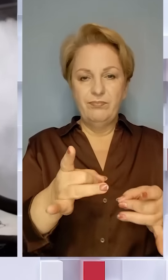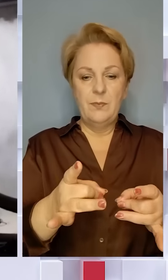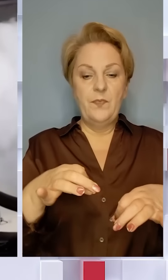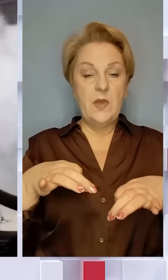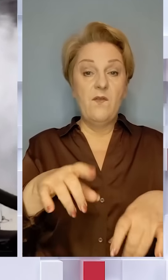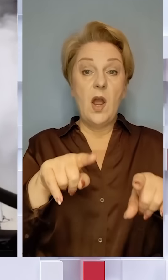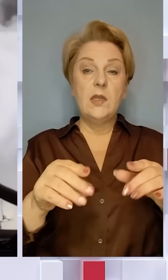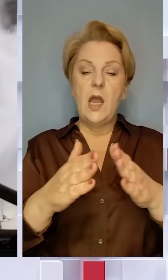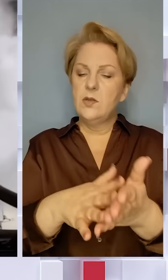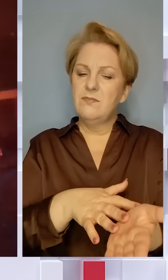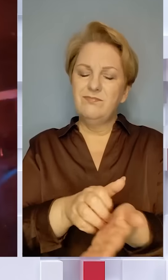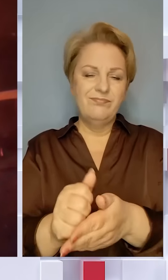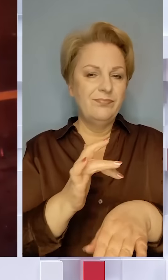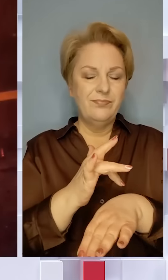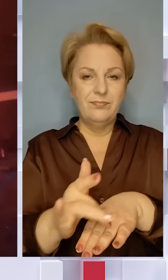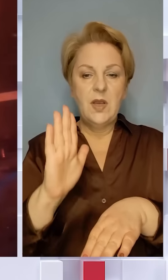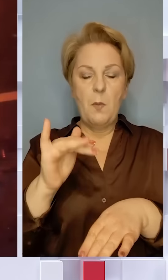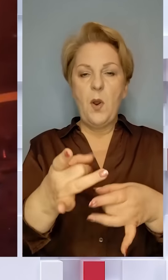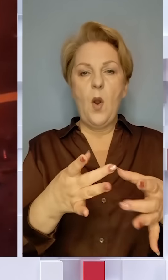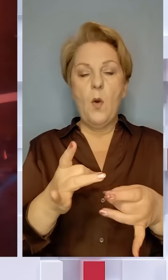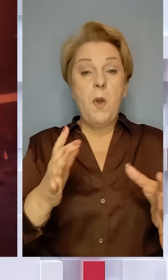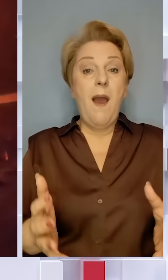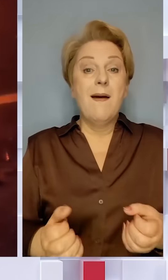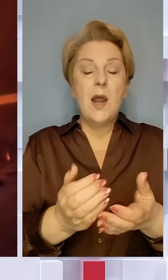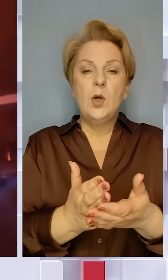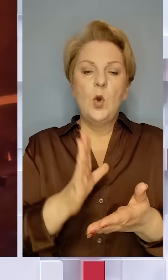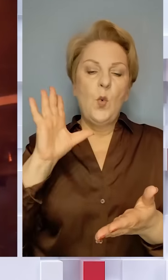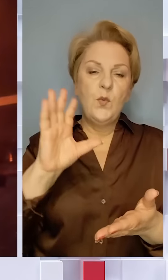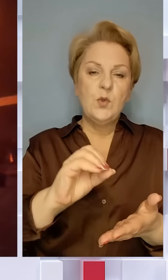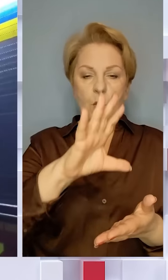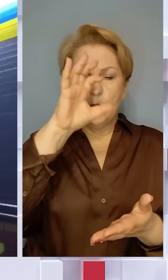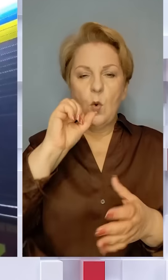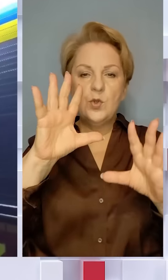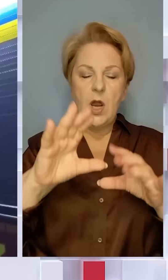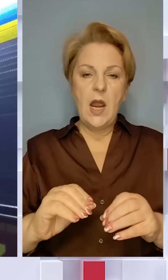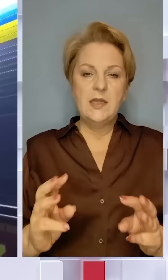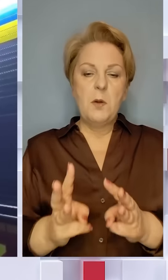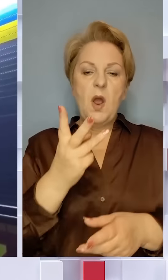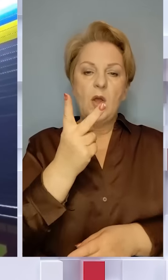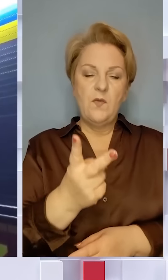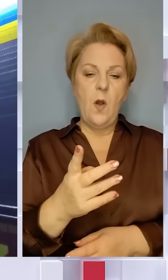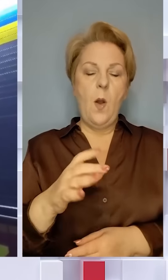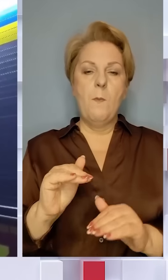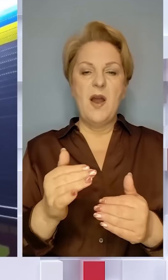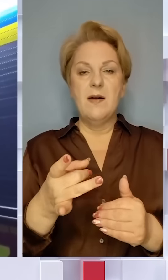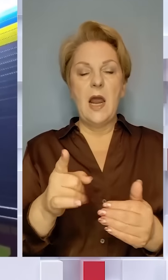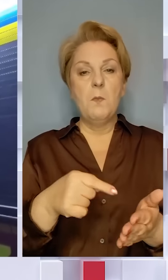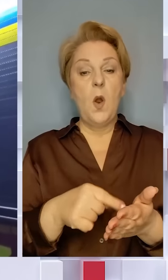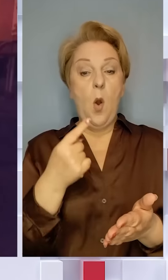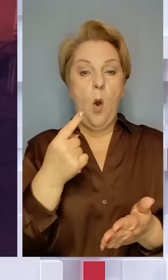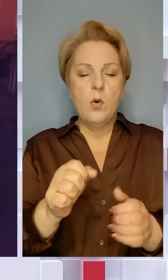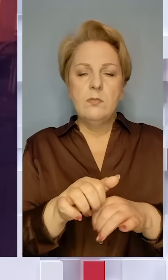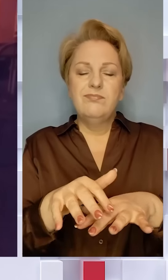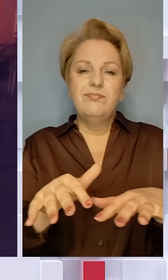Деякі оселі зруйновані вщент. Після обстрілу рятувальники усю ніч гасили пожежі в двох мікрорайонах міста. Одна із них